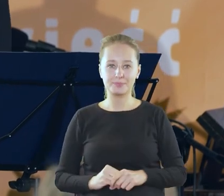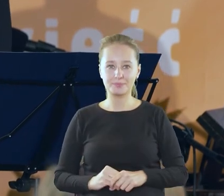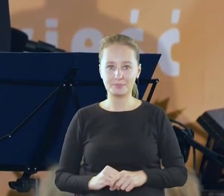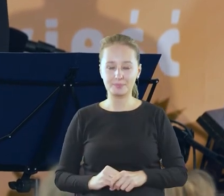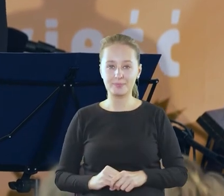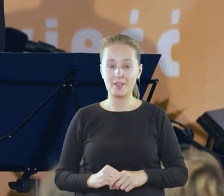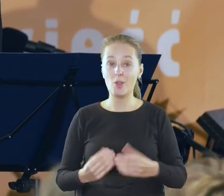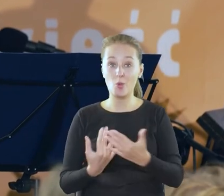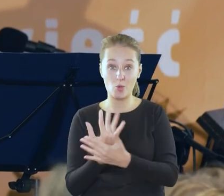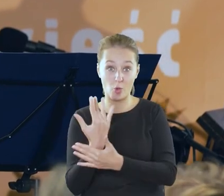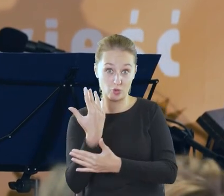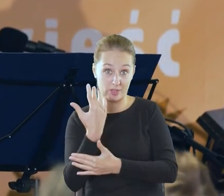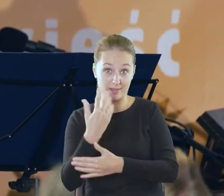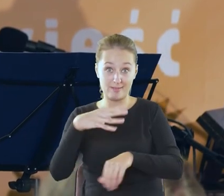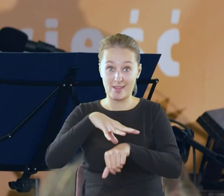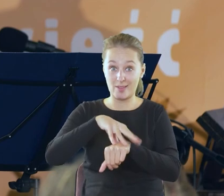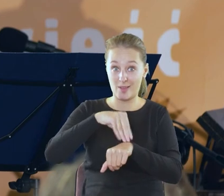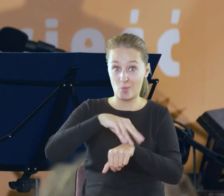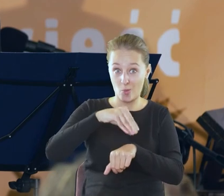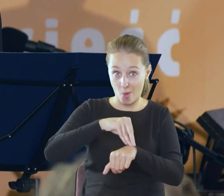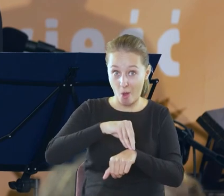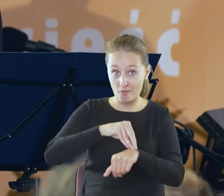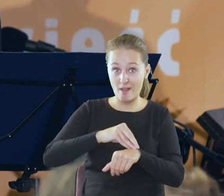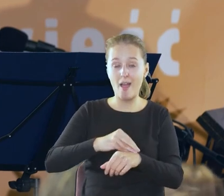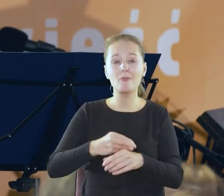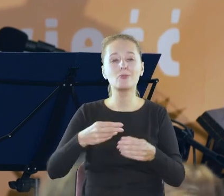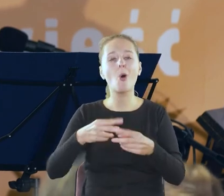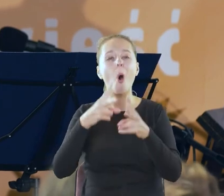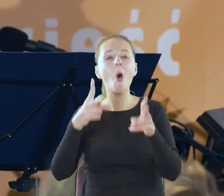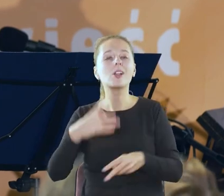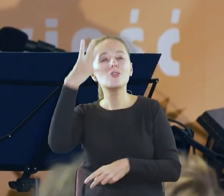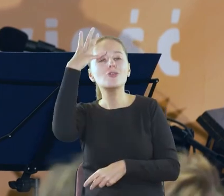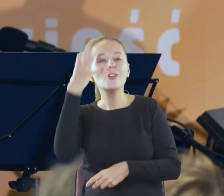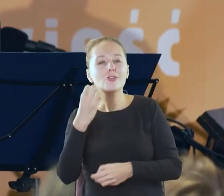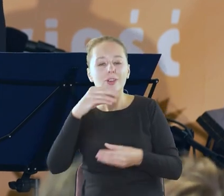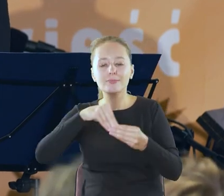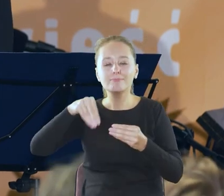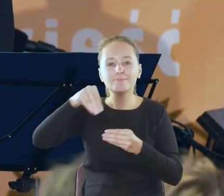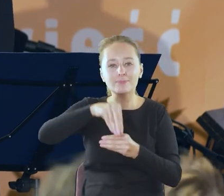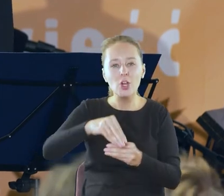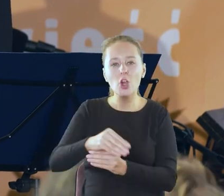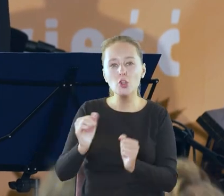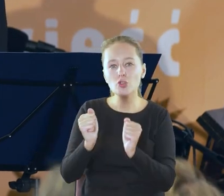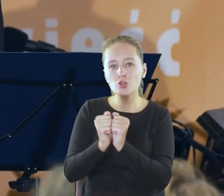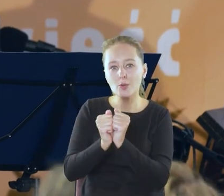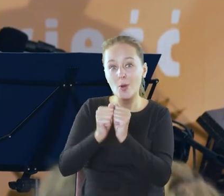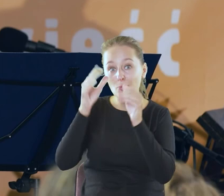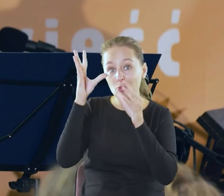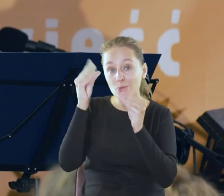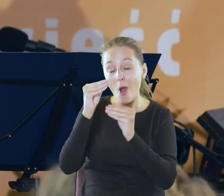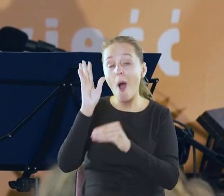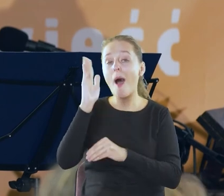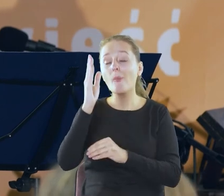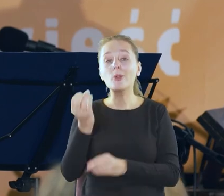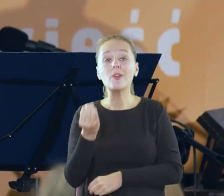sadzi się jesienią przed pierwszymi przymrozkami one zasypiają przesypiają zimę a potem na wiosnę wyrastają i